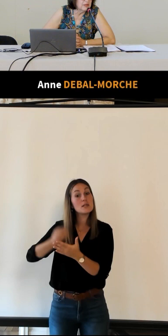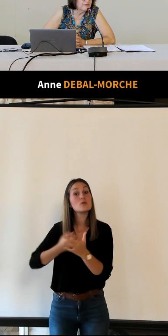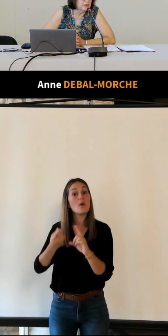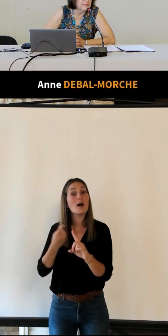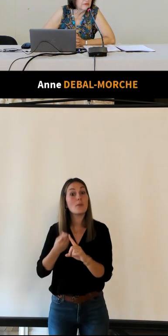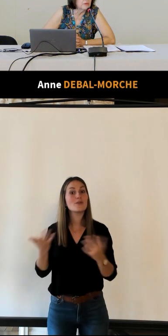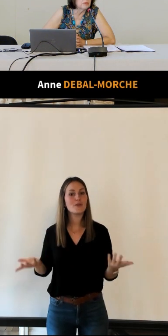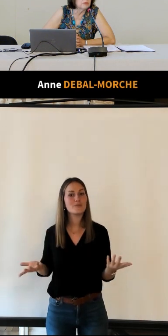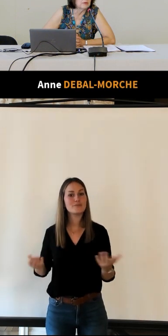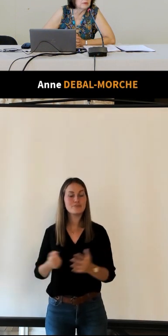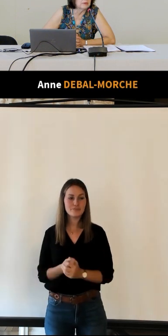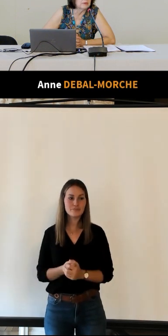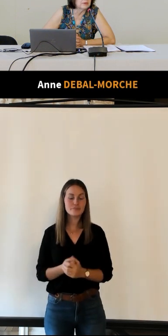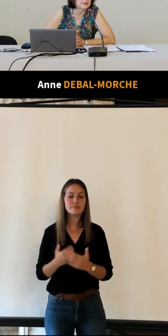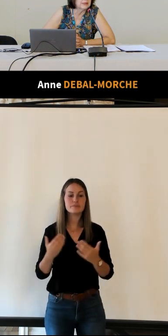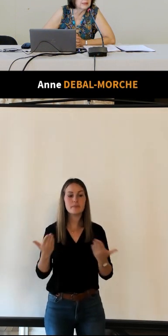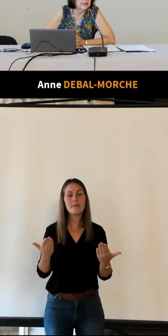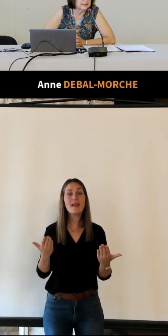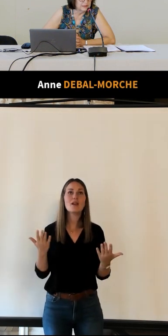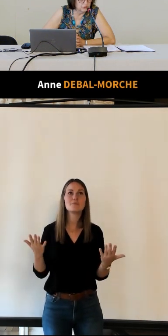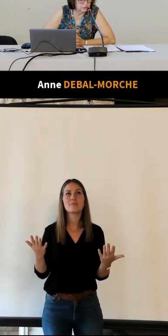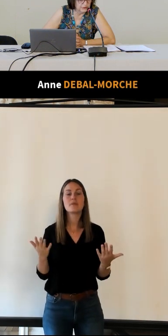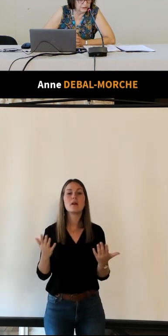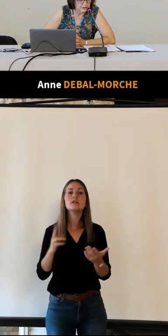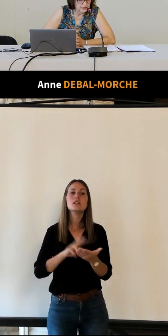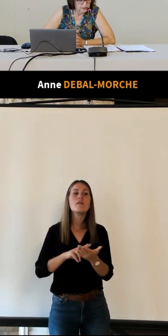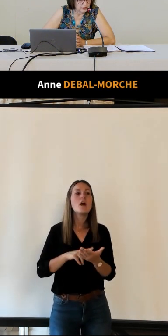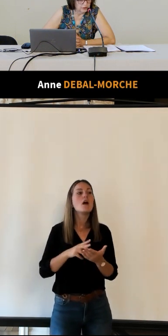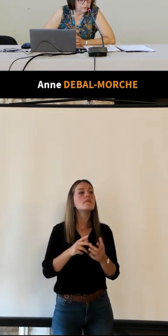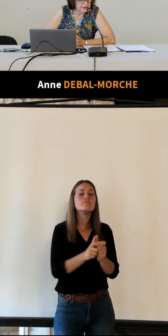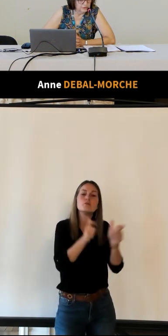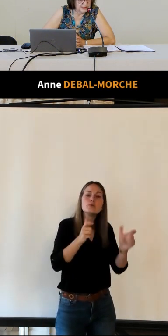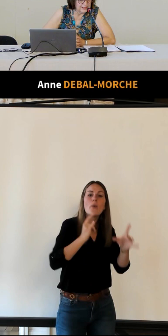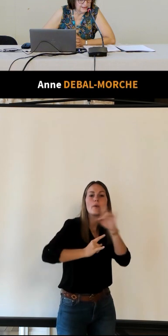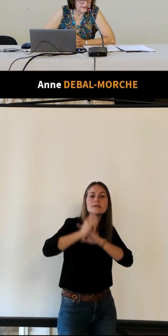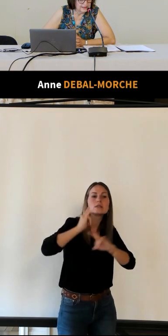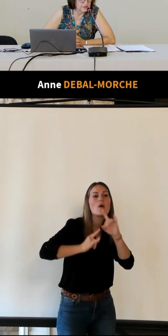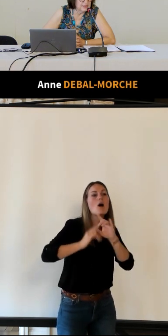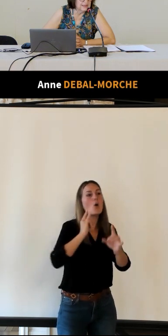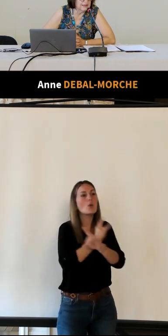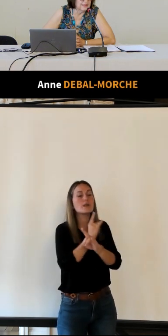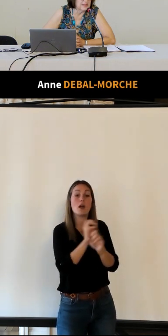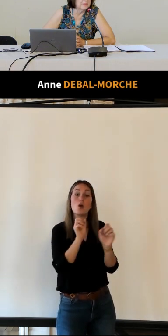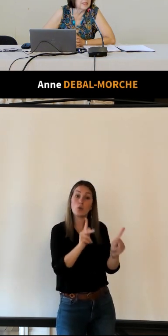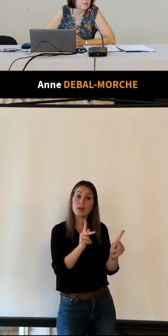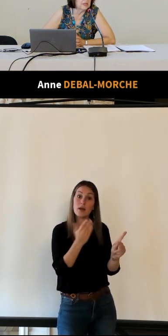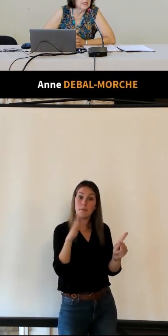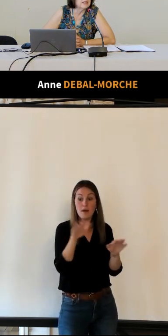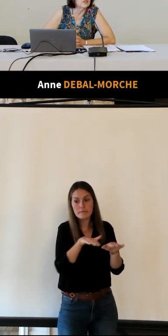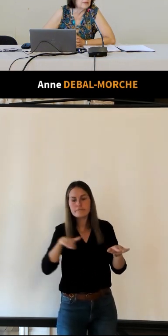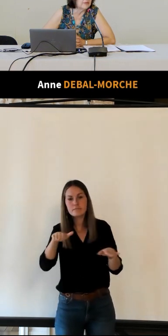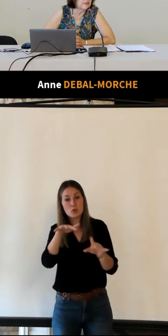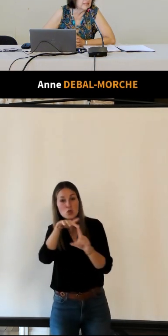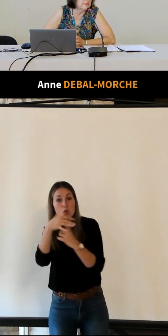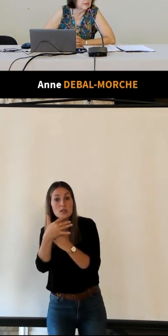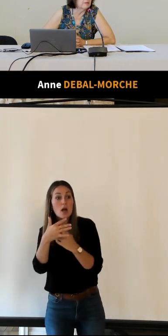pas que l'information je veux dire des monuments ou des hôtels il y a aussi un aspect social